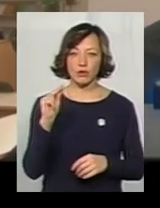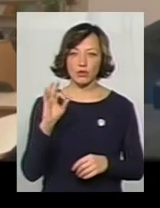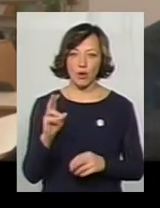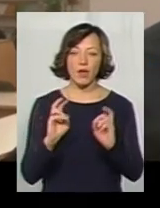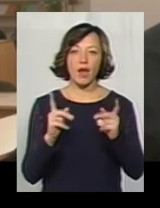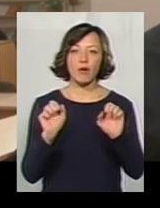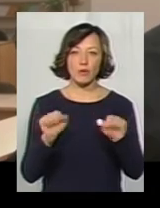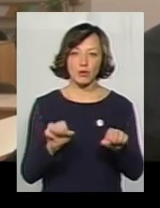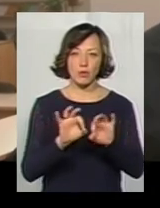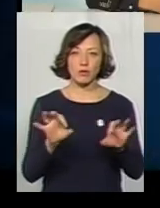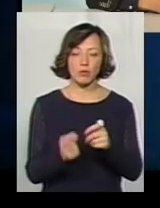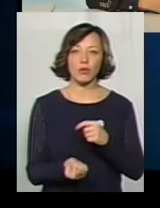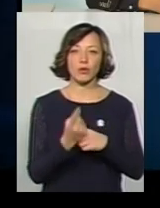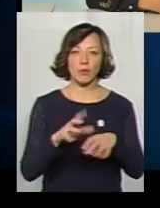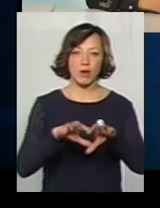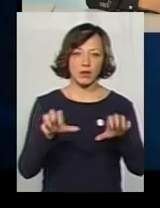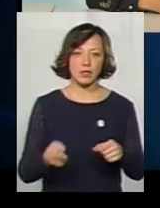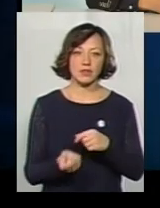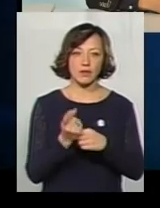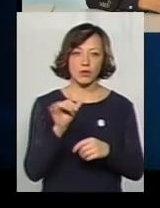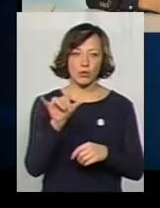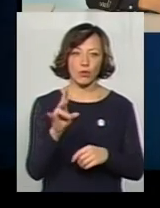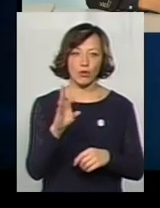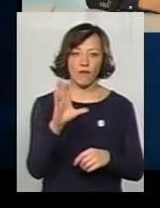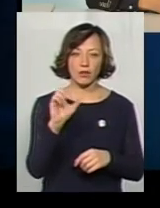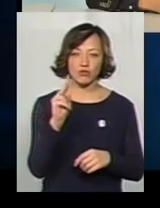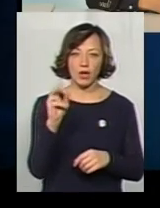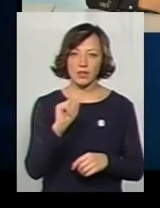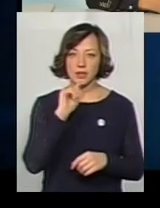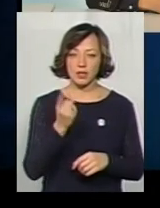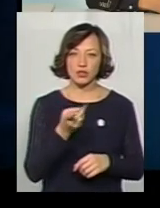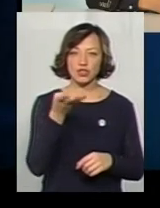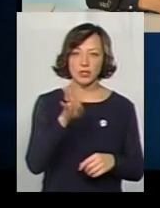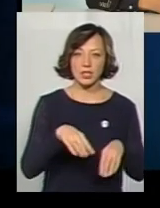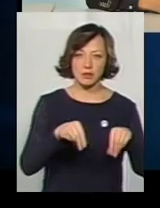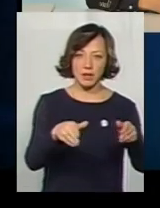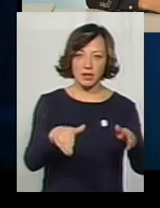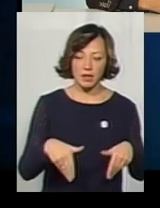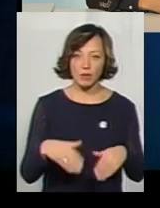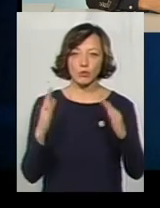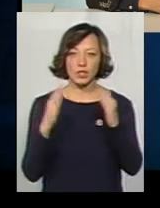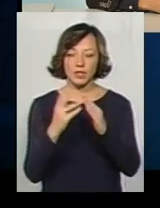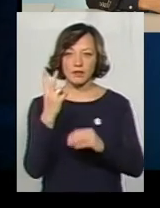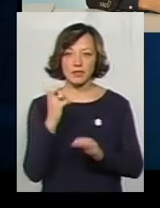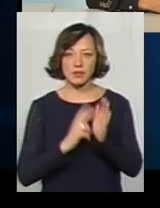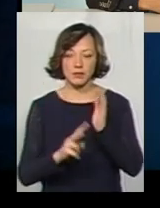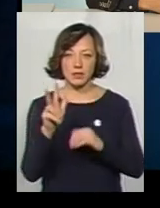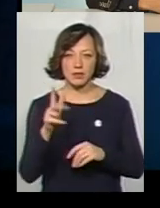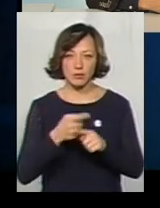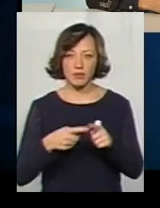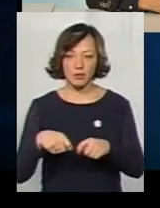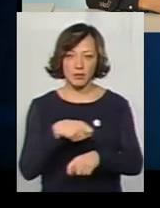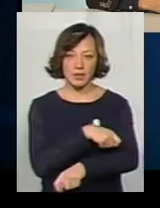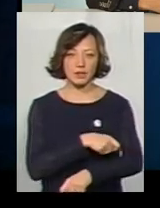пояснити походження майна, яке з'явилося в Новачка за один рік? Тобто, 4 земельних ділянки, будинок 273,5